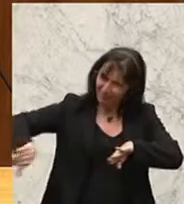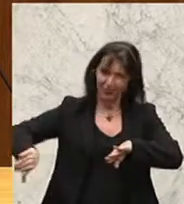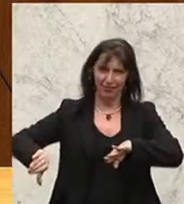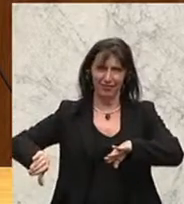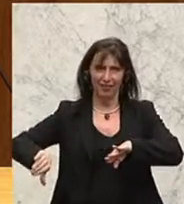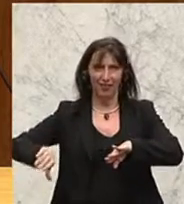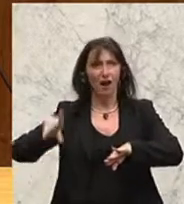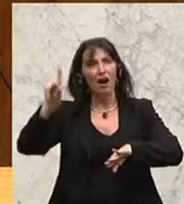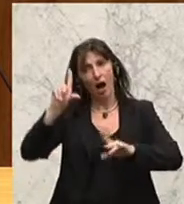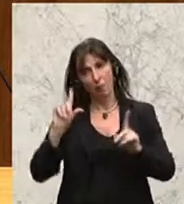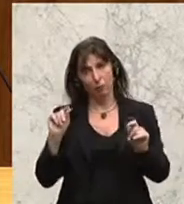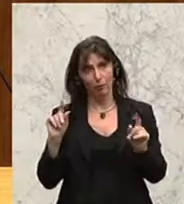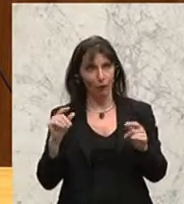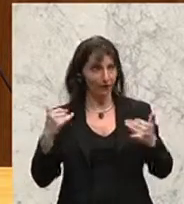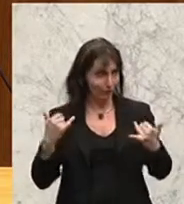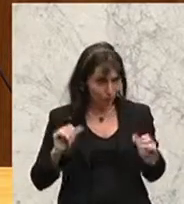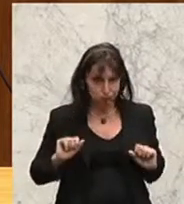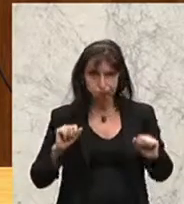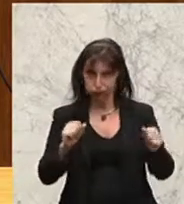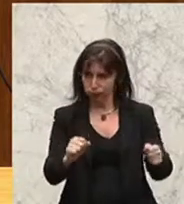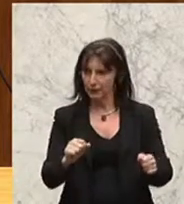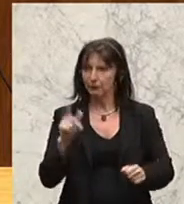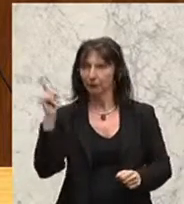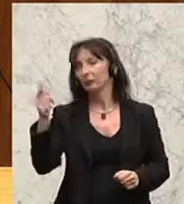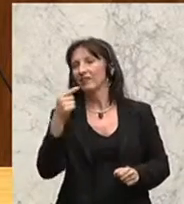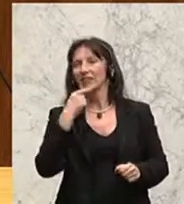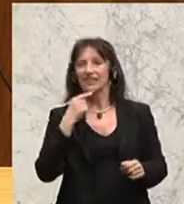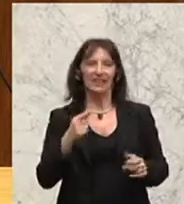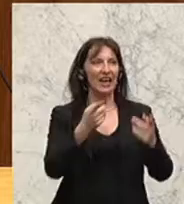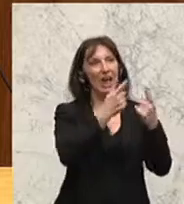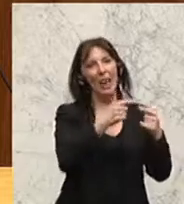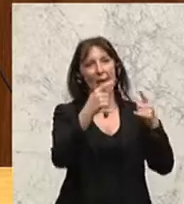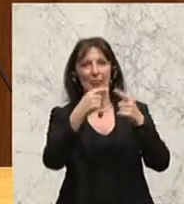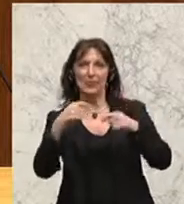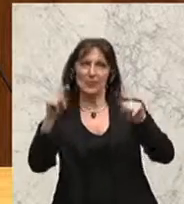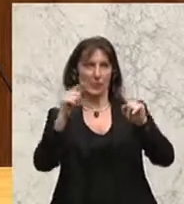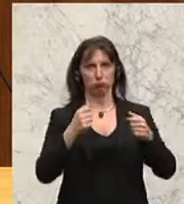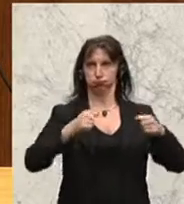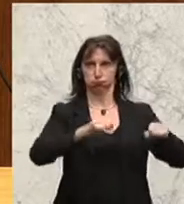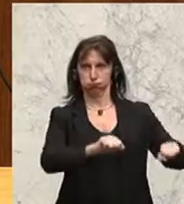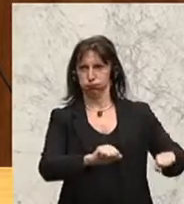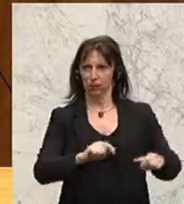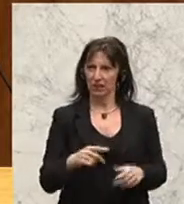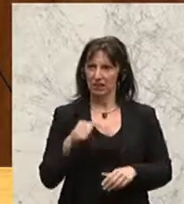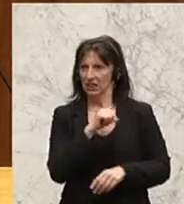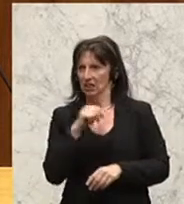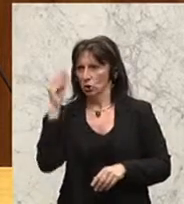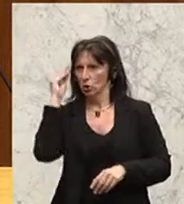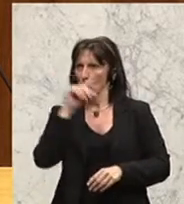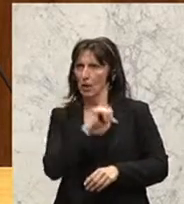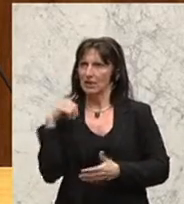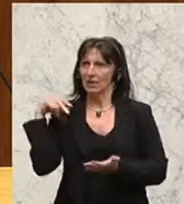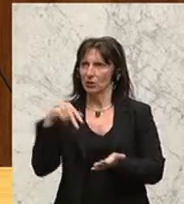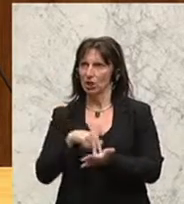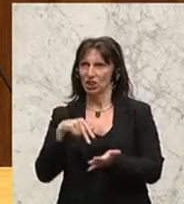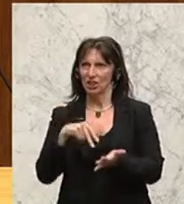dazu müssten Sie halt einen Schritt weiter gehen. Und Sie haben gesagt, Sie können das nicht gegen die Länder umsetzen, diese Autonomie und was Sie da alles im Munde